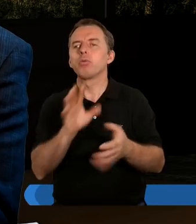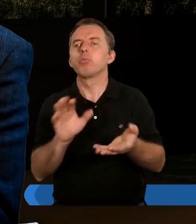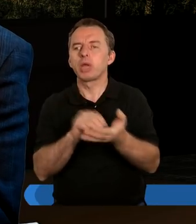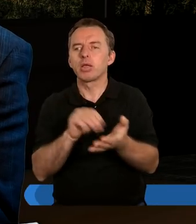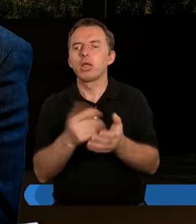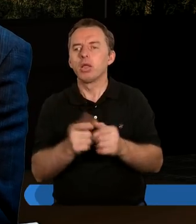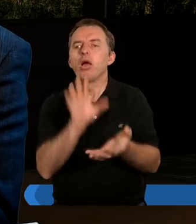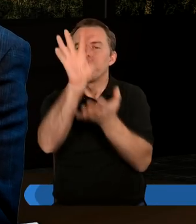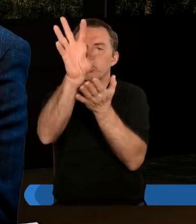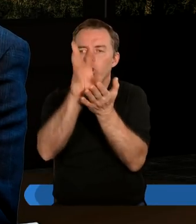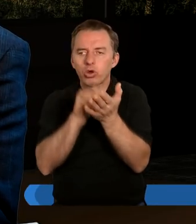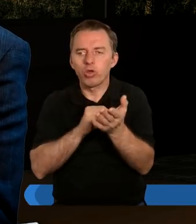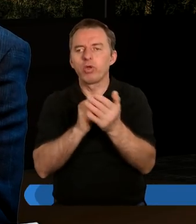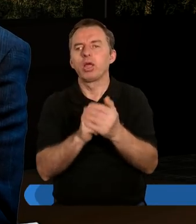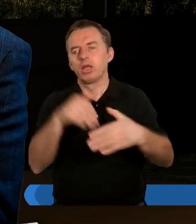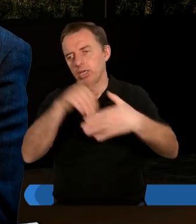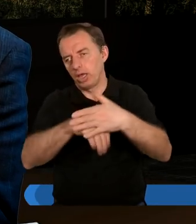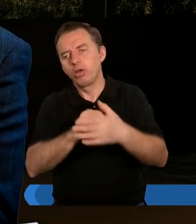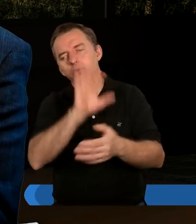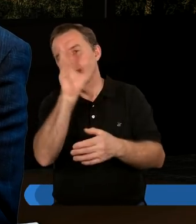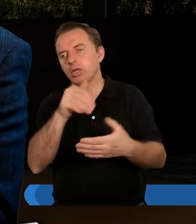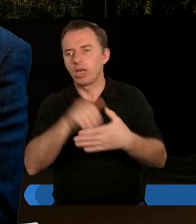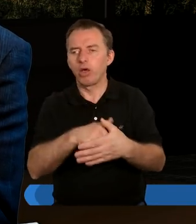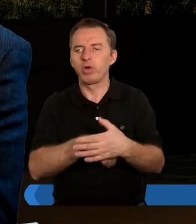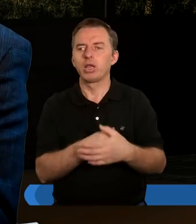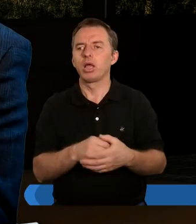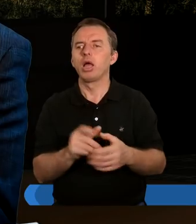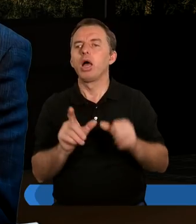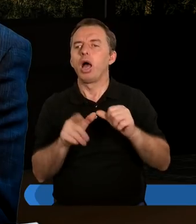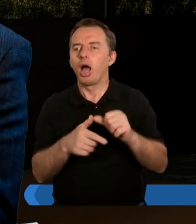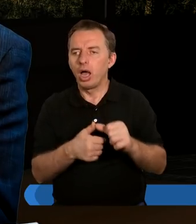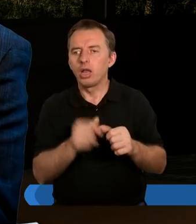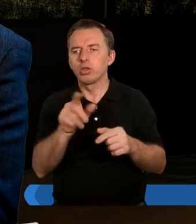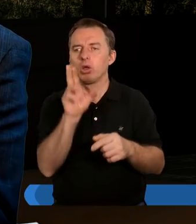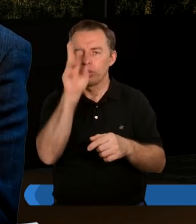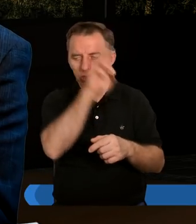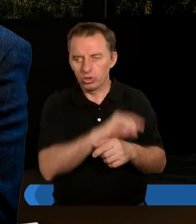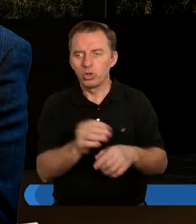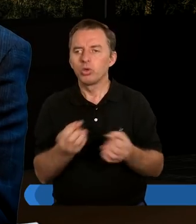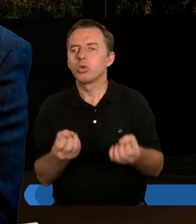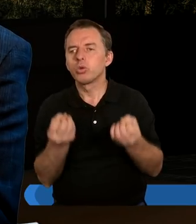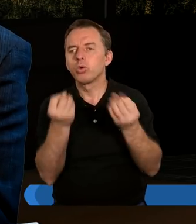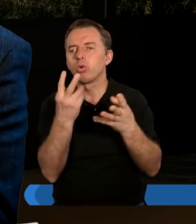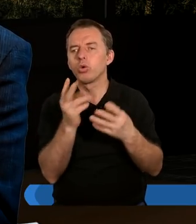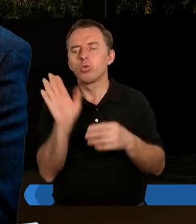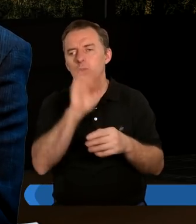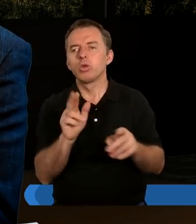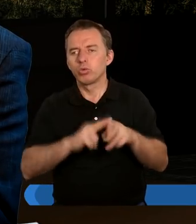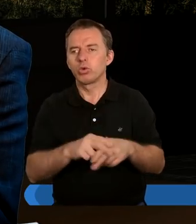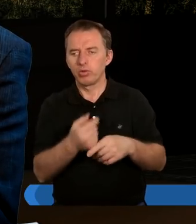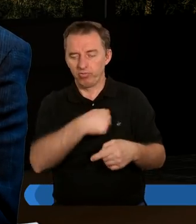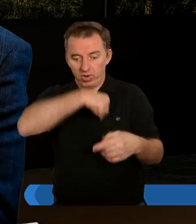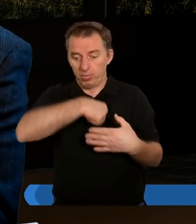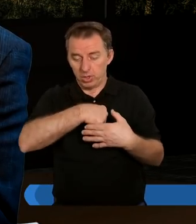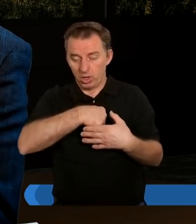mówiąc, wzorcowe zachowanie, wzorowe takie, wyjątkowe. ale to jest rzeczywiście taki cud Boży, który się dzieje we mnie,